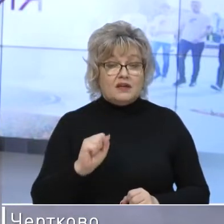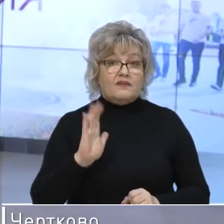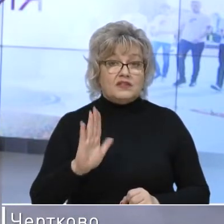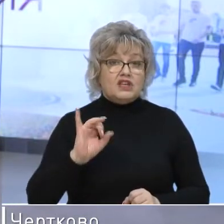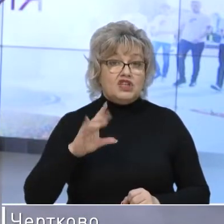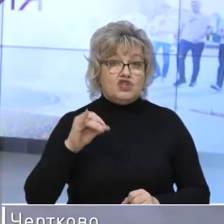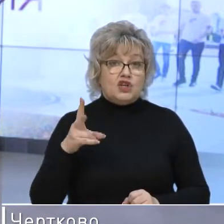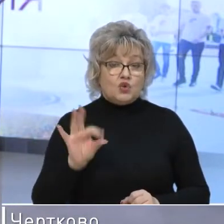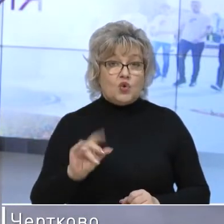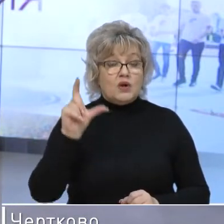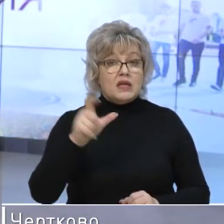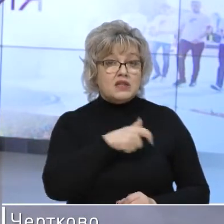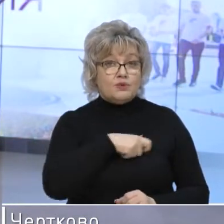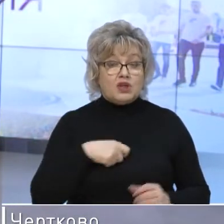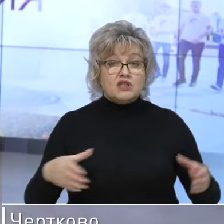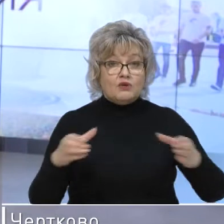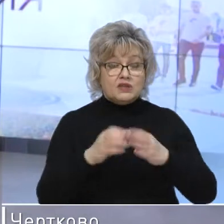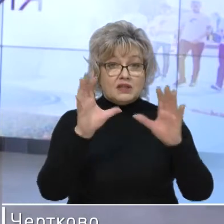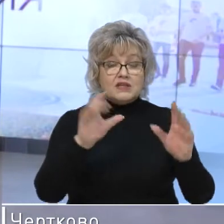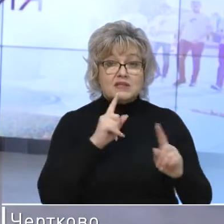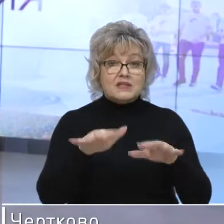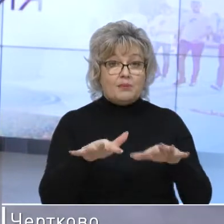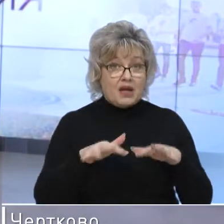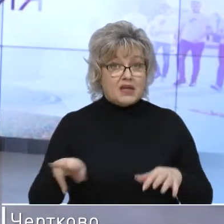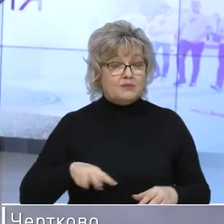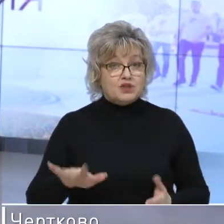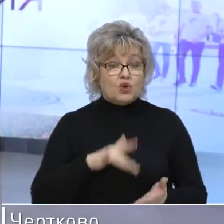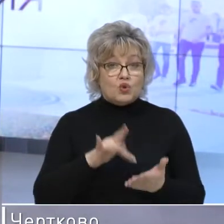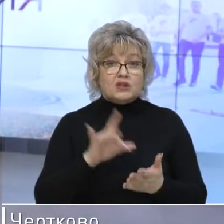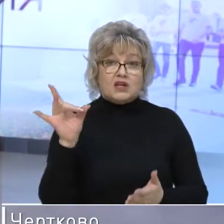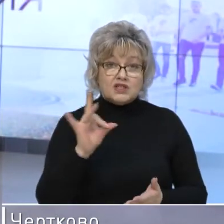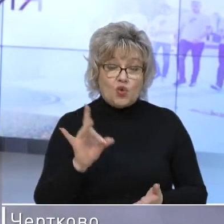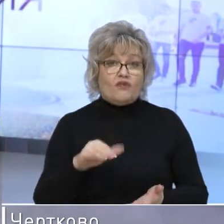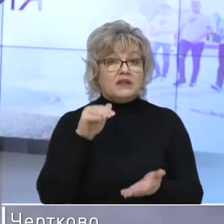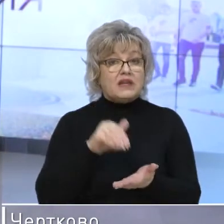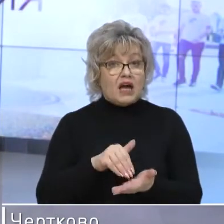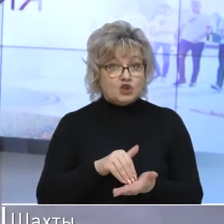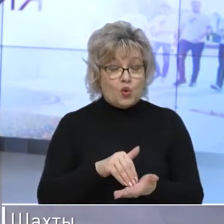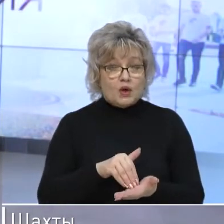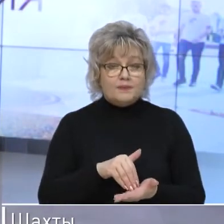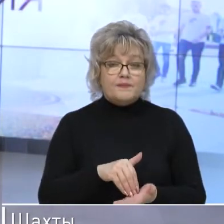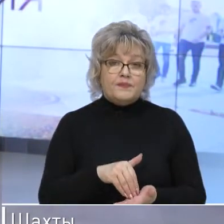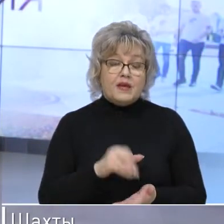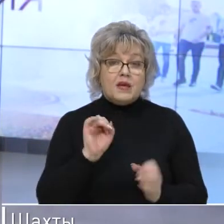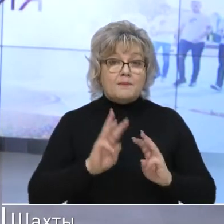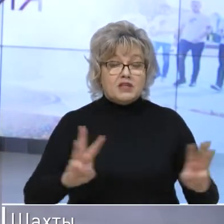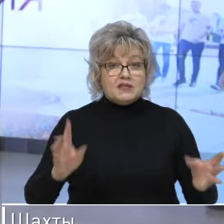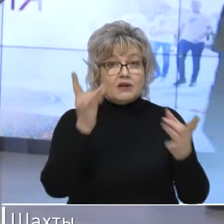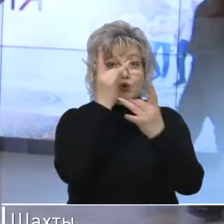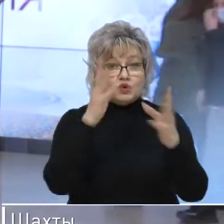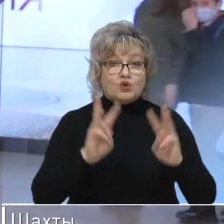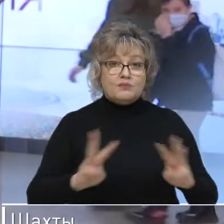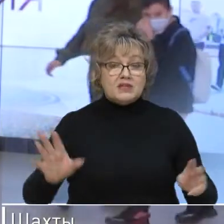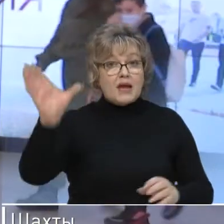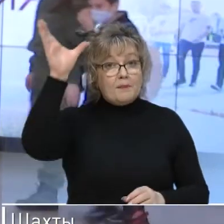Валентиновича Ищенко, в лице депутатского корпуса законодательного собрания администрации города Ростова, Таганрога, и министров культуры,